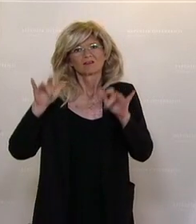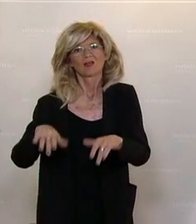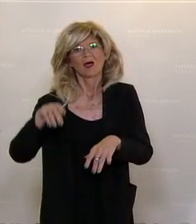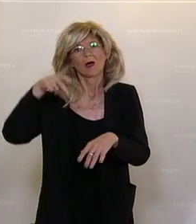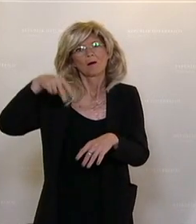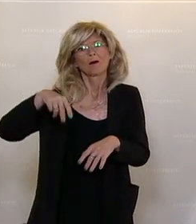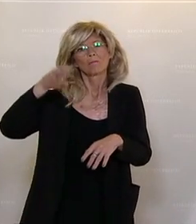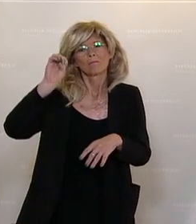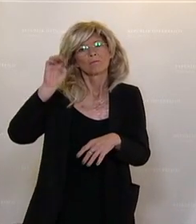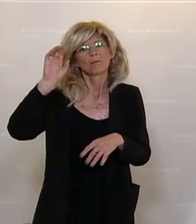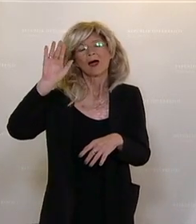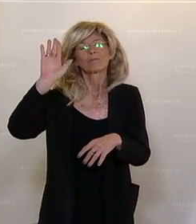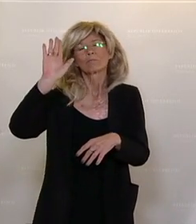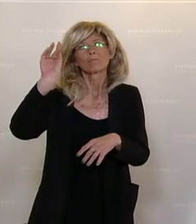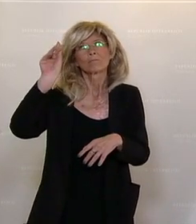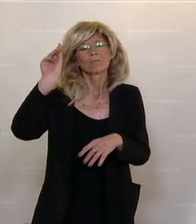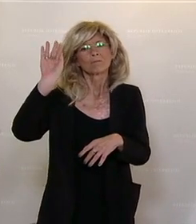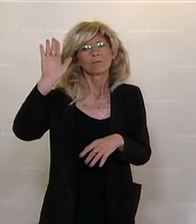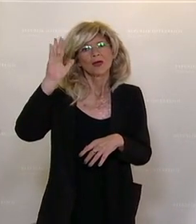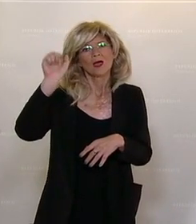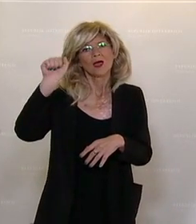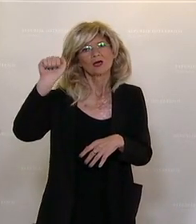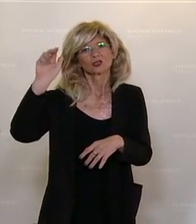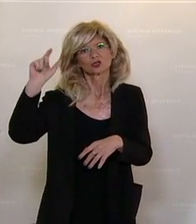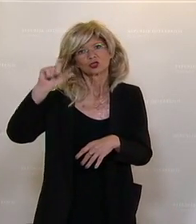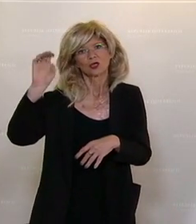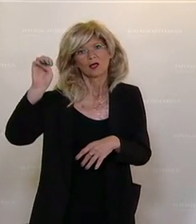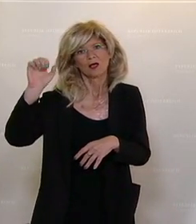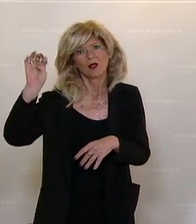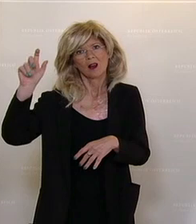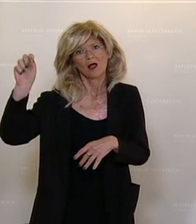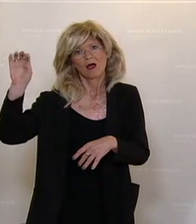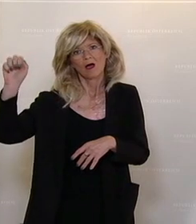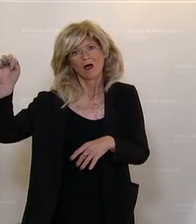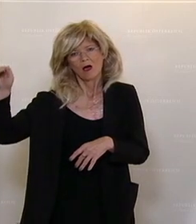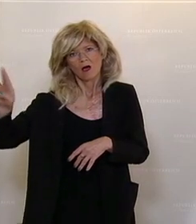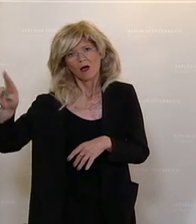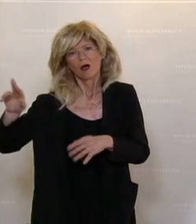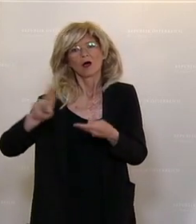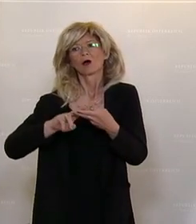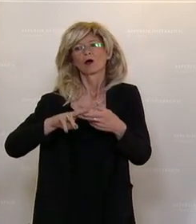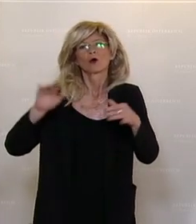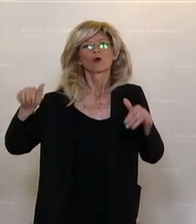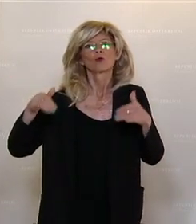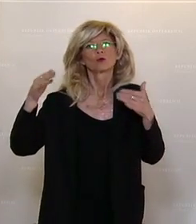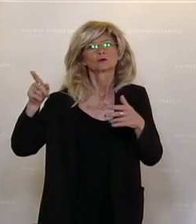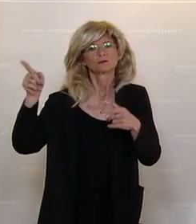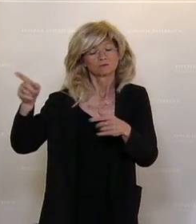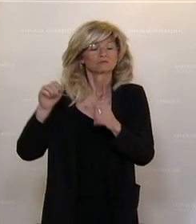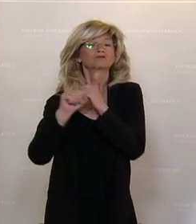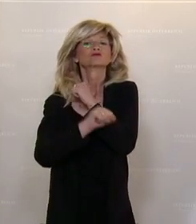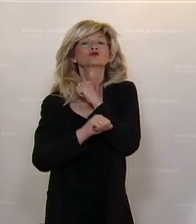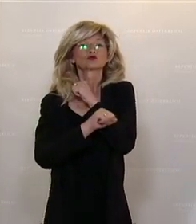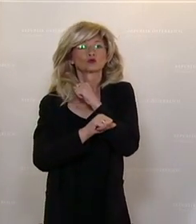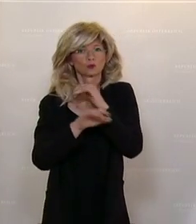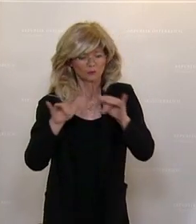aber wenn Sie eine Fixanstaltung wollen, dann müssen Sie noch mit einem Master sozusagen eins draufgeben. Und dann haben Sie sechs Jahre mehr oder weniger studiert, für das, dass Sie am Ende des